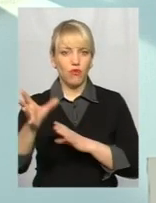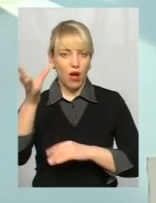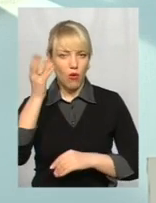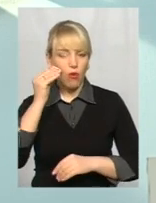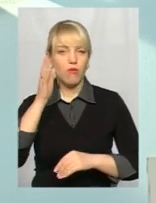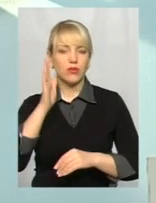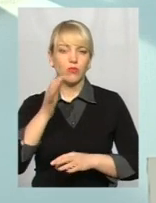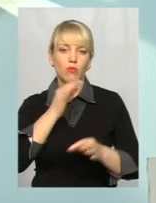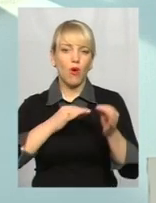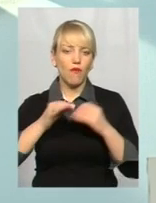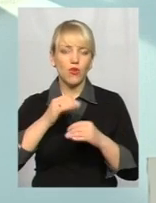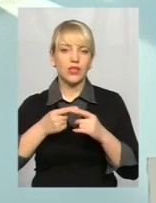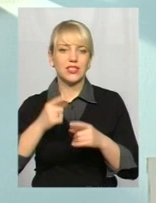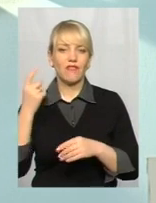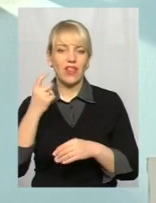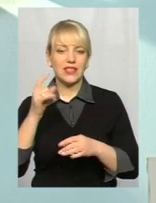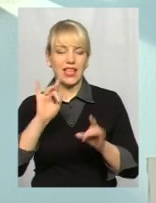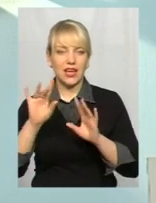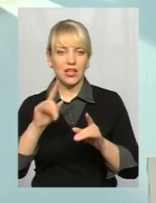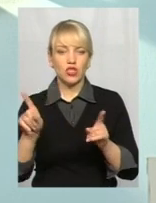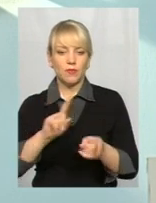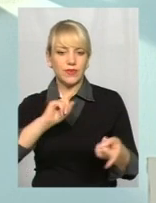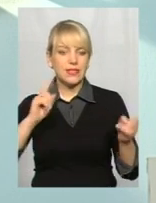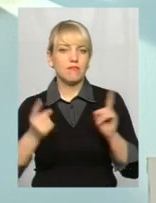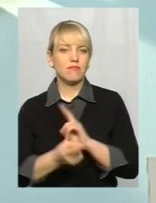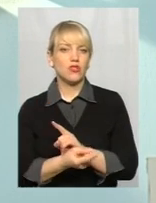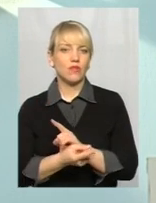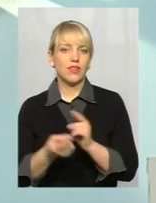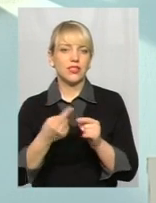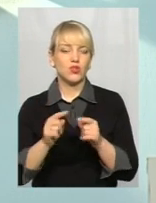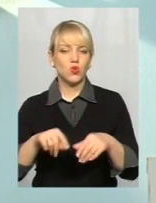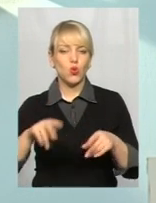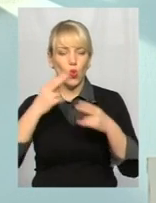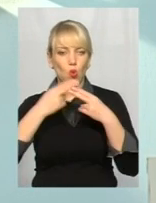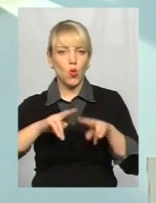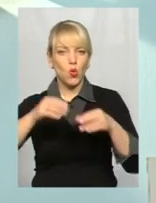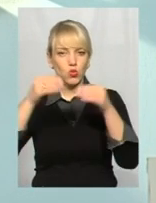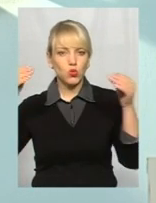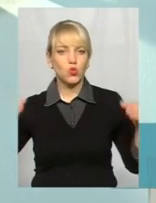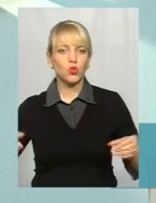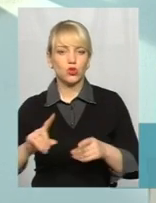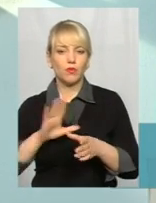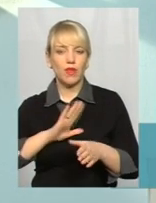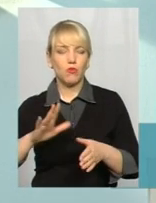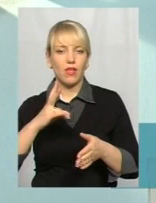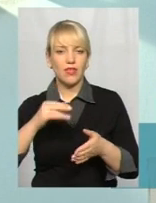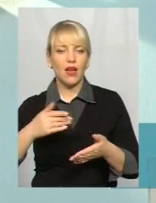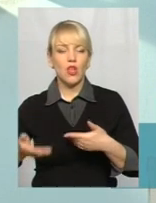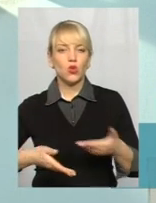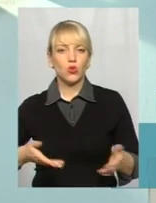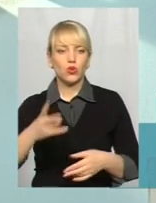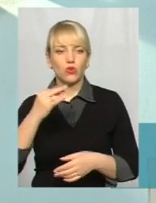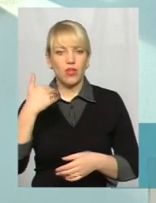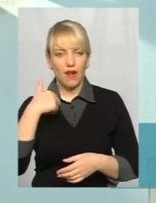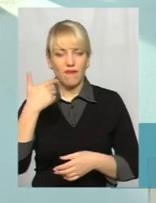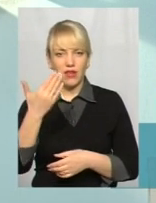будемо говорити з власниками рекламної конструкції, щоб вони змінювали фактично цю конструкцію, для того, щоб вона не була над тротуаром. Але я можу вас